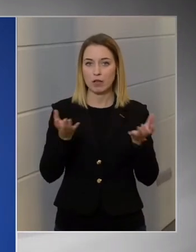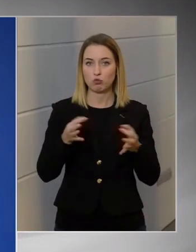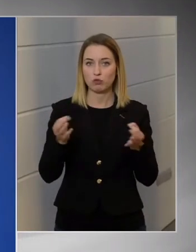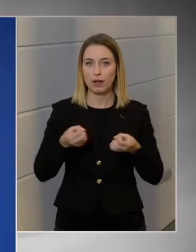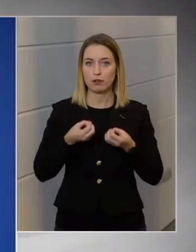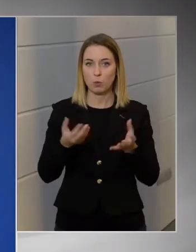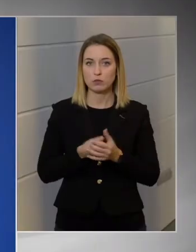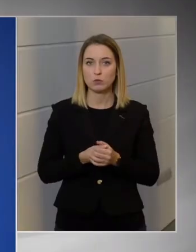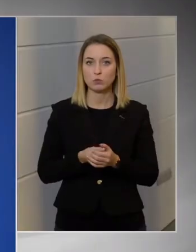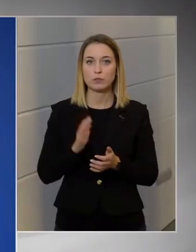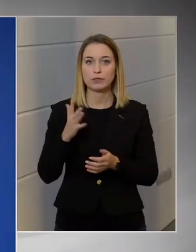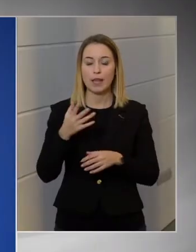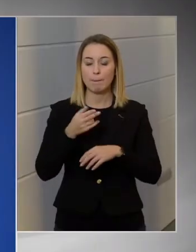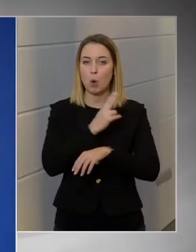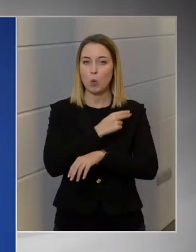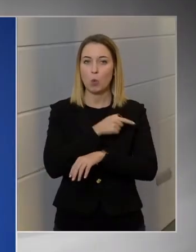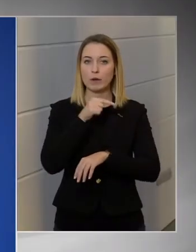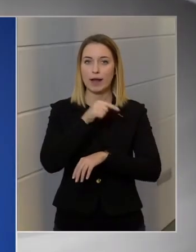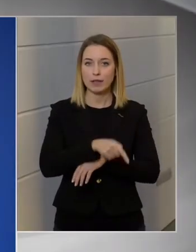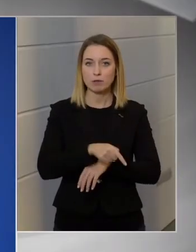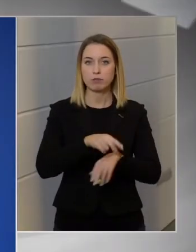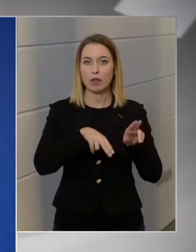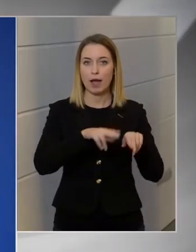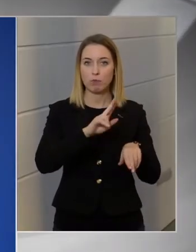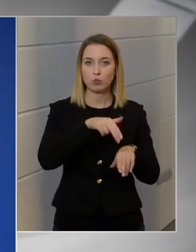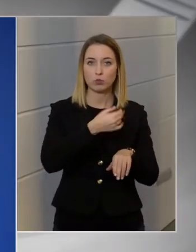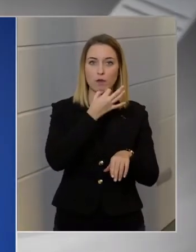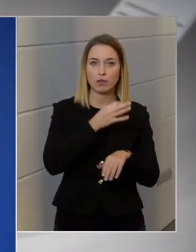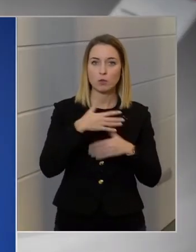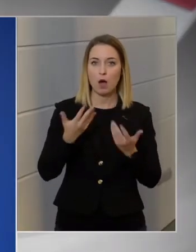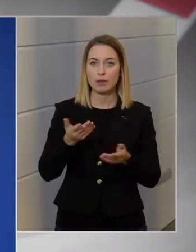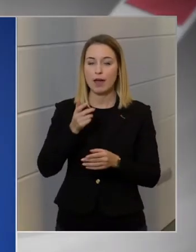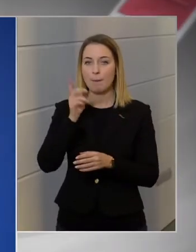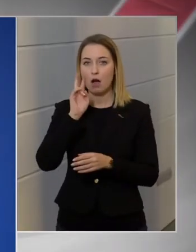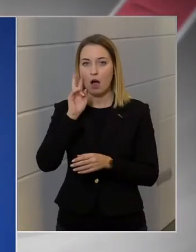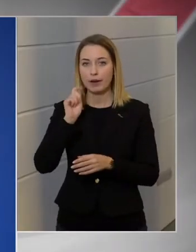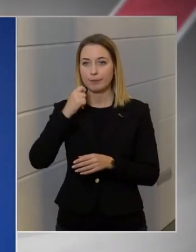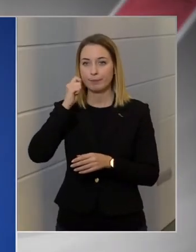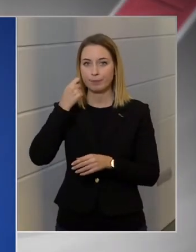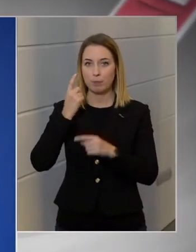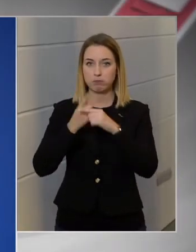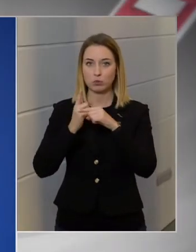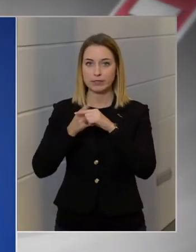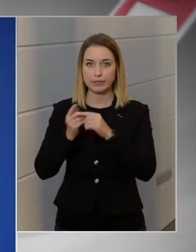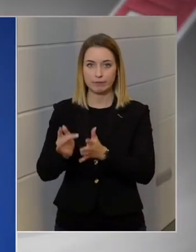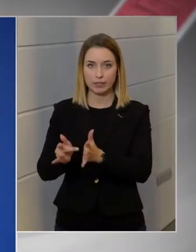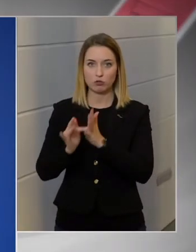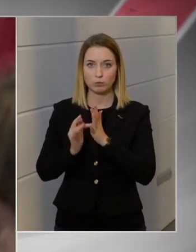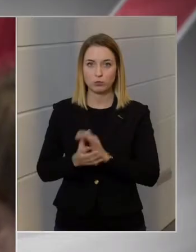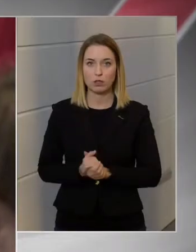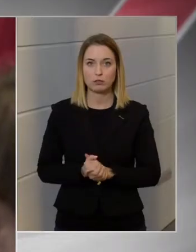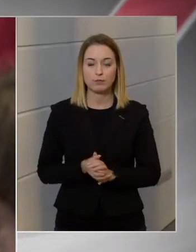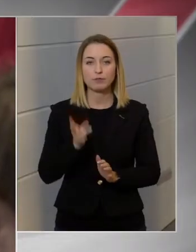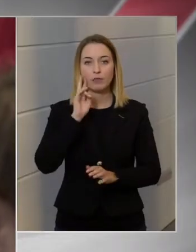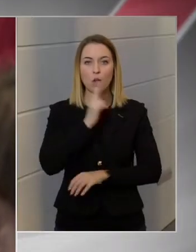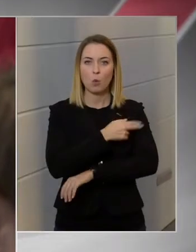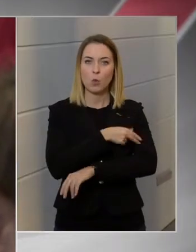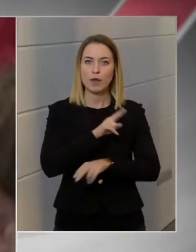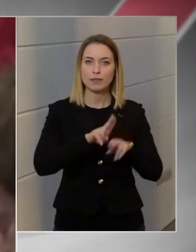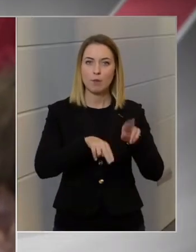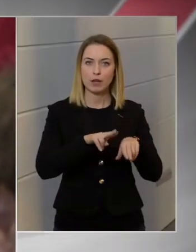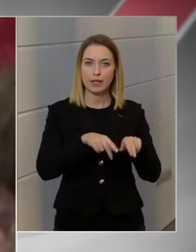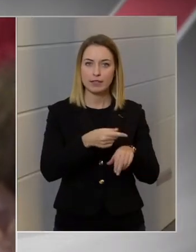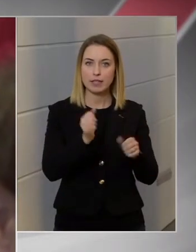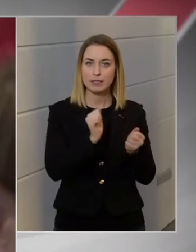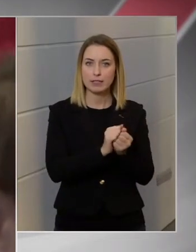számáról van szó, hanem akiknél a PCR-teszt kimutatja a pozitivitást. Arról értelmszerűen van adat. A kórházban kezeltek